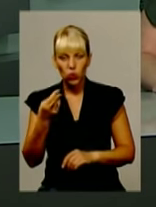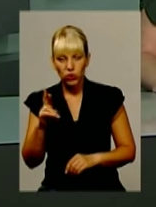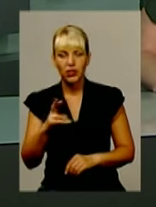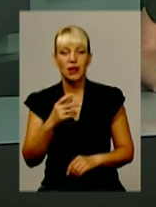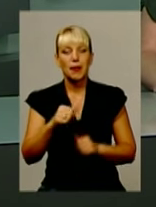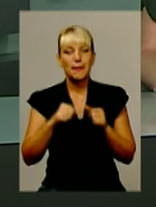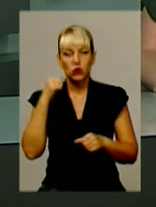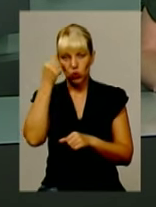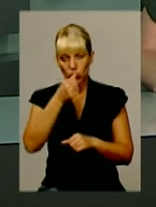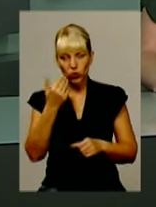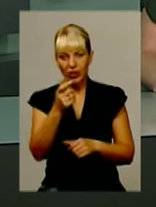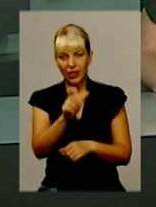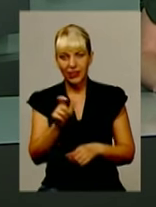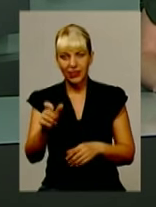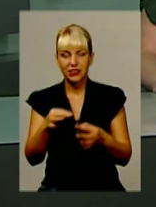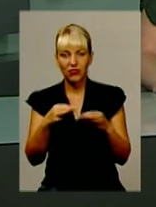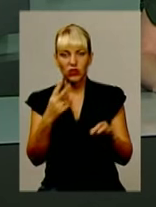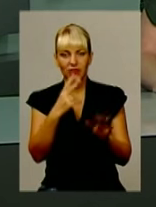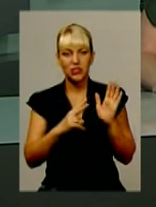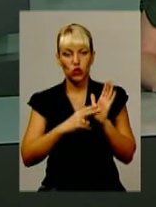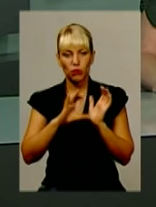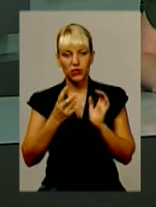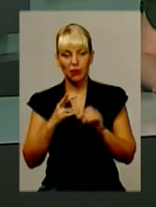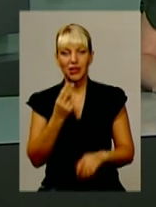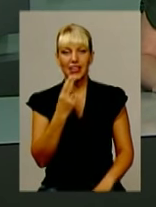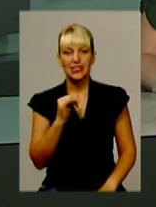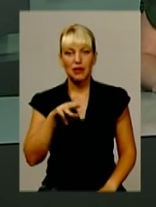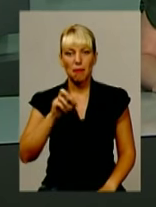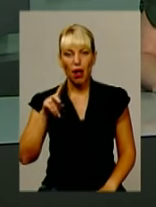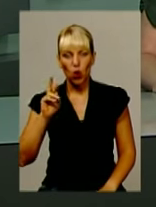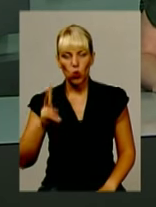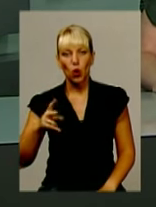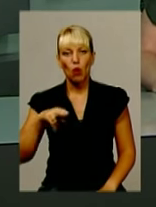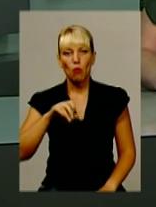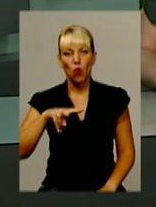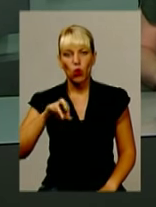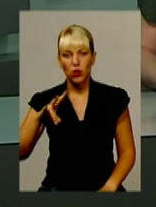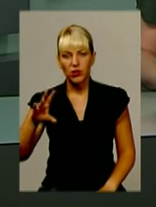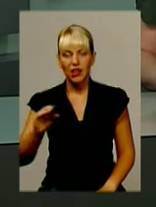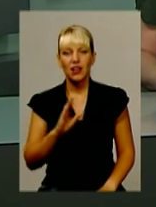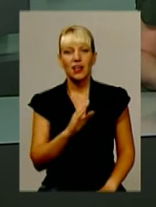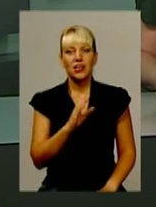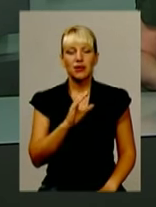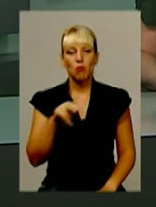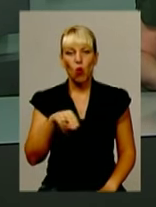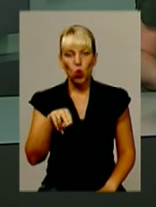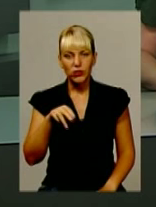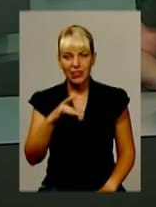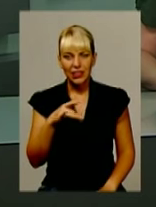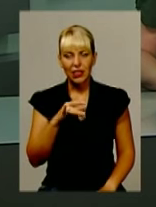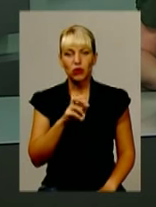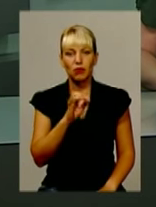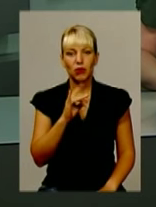року. Їх звільнили 27 серпня Анатолій Цимбалюк з Полонного, В'ячеслав Васильків з Полонського району та Сергій